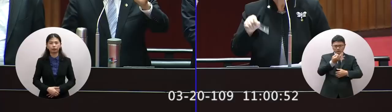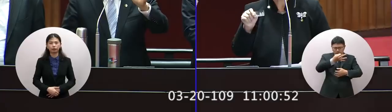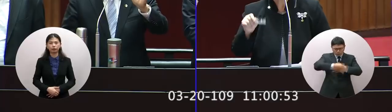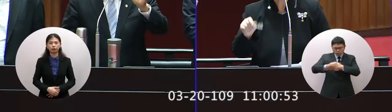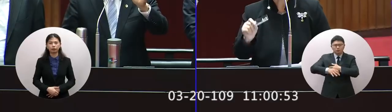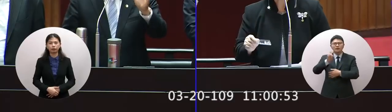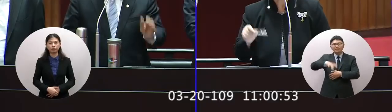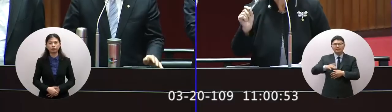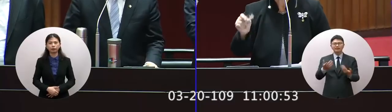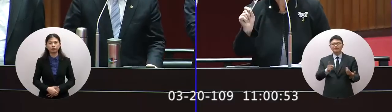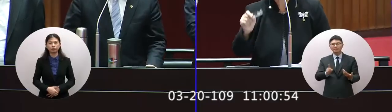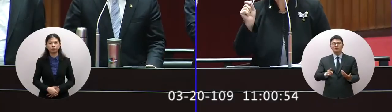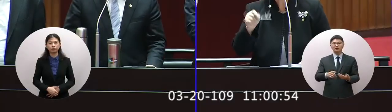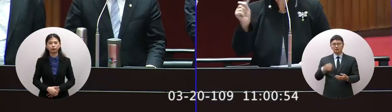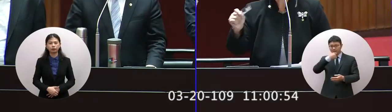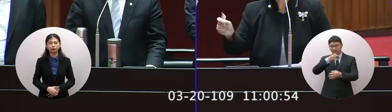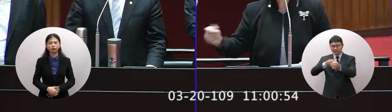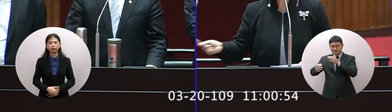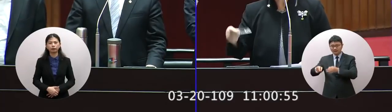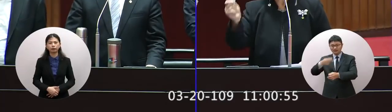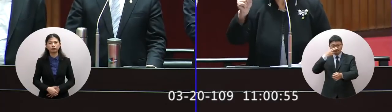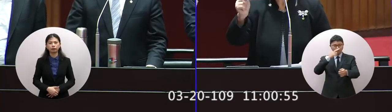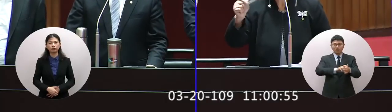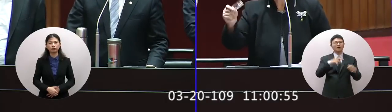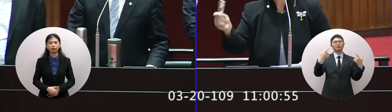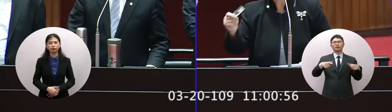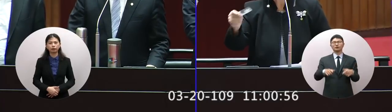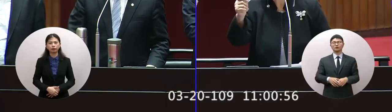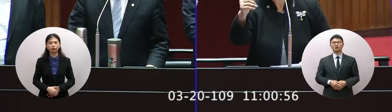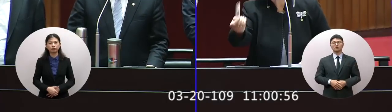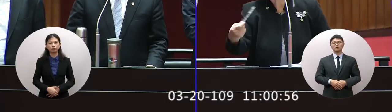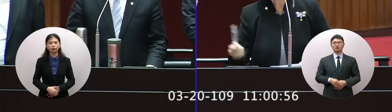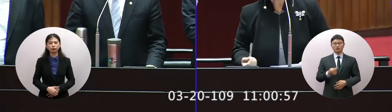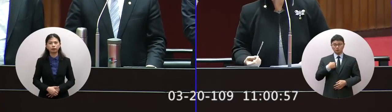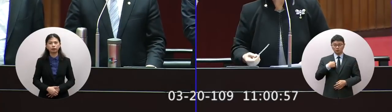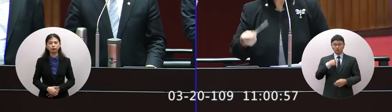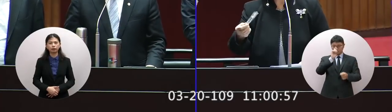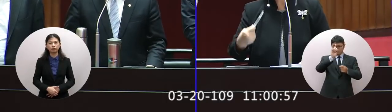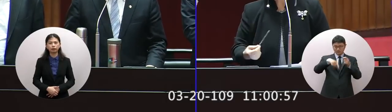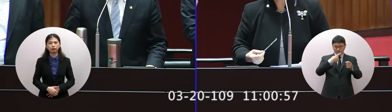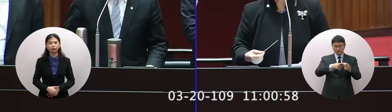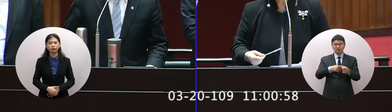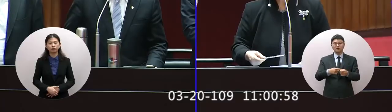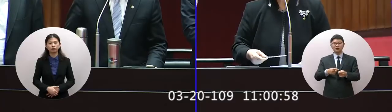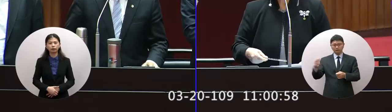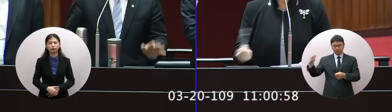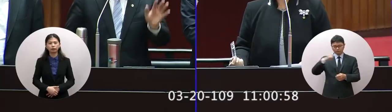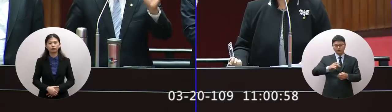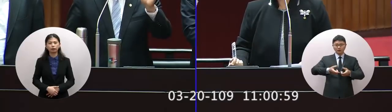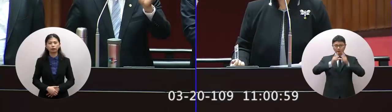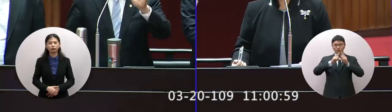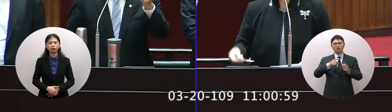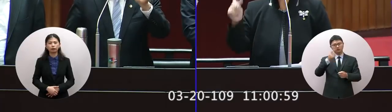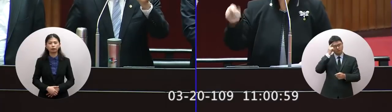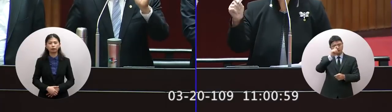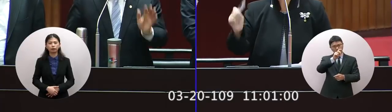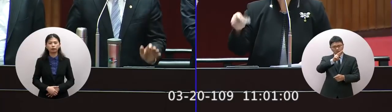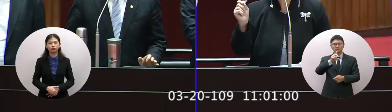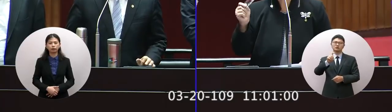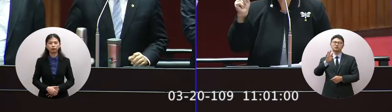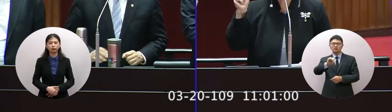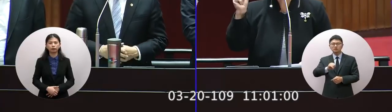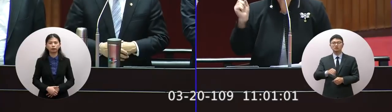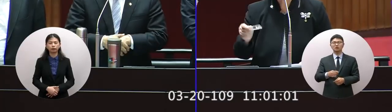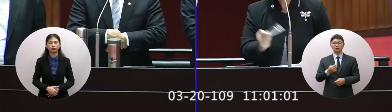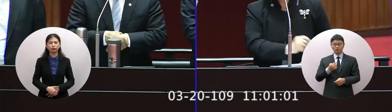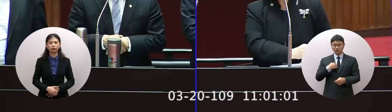洞在哪裡這個不是台商 台商一百八十三天 三百 十五天 回到十二天 十五天而已你也沒有